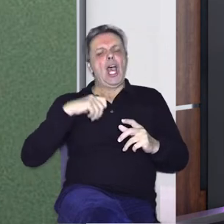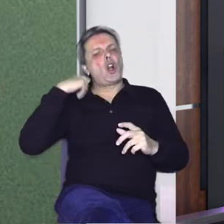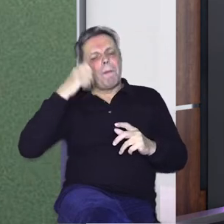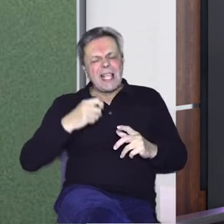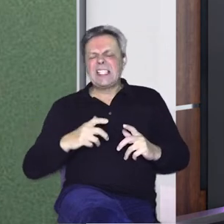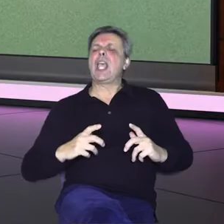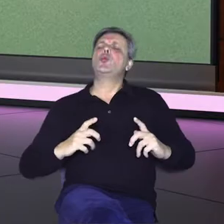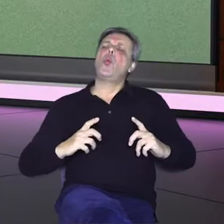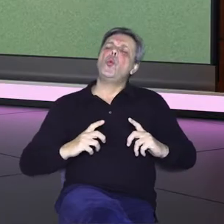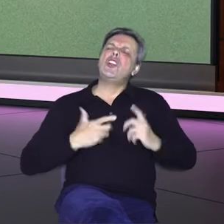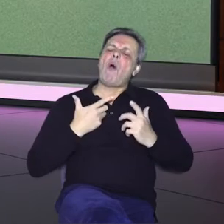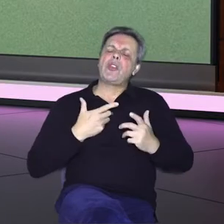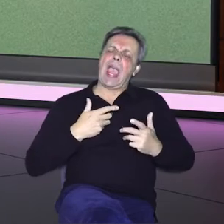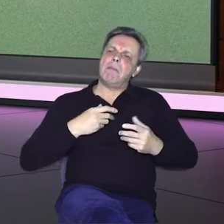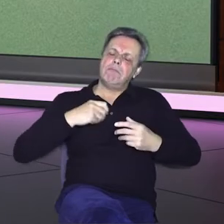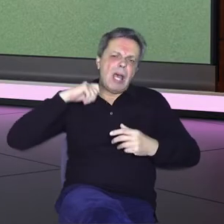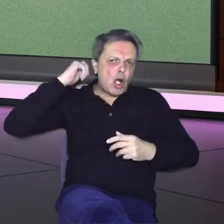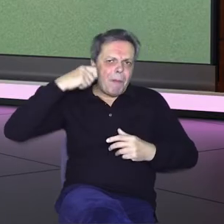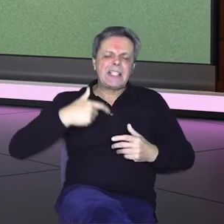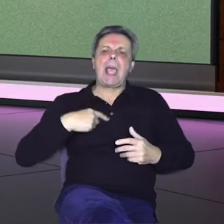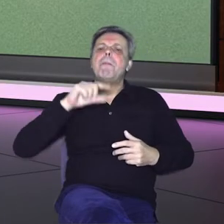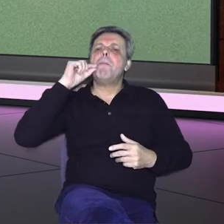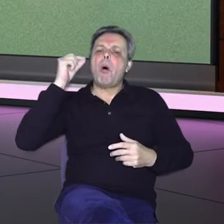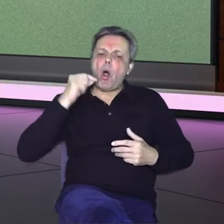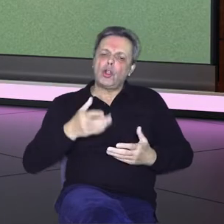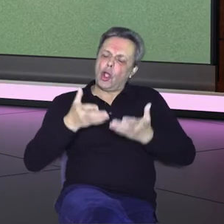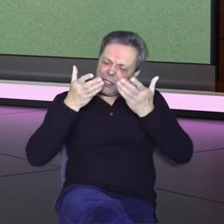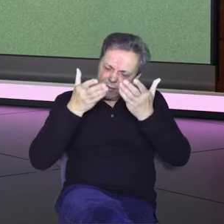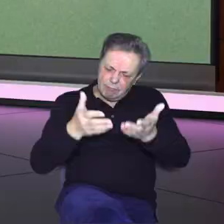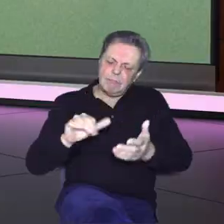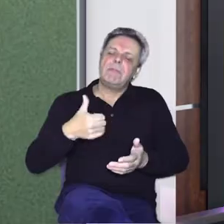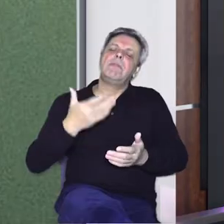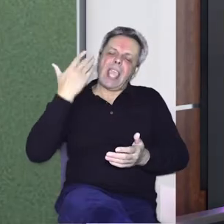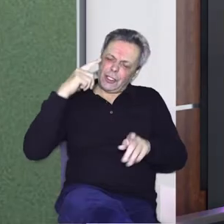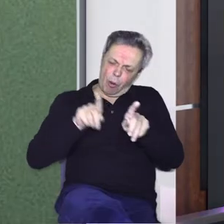žirovske romanse. Moj otac je taj, sefard.